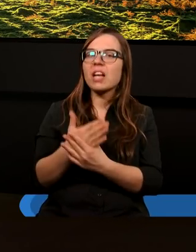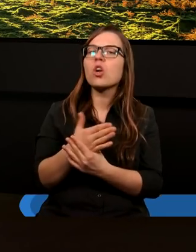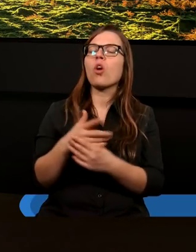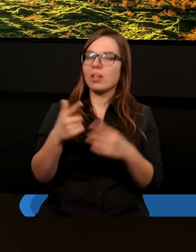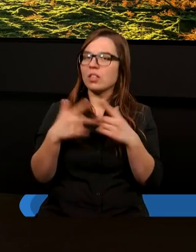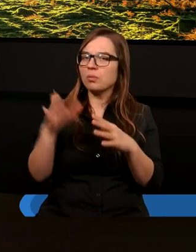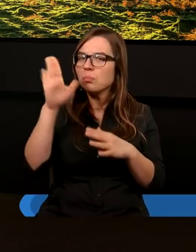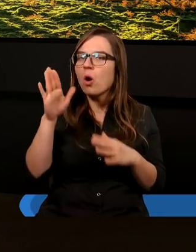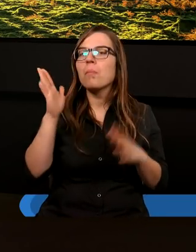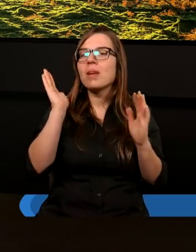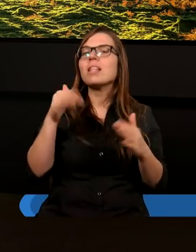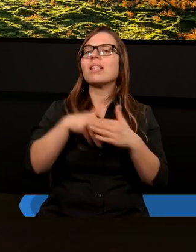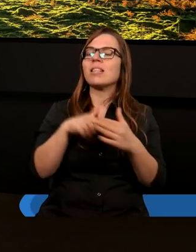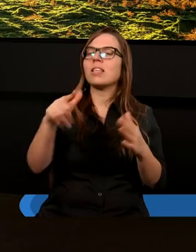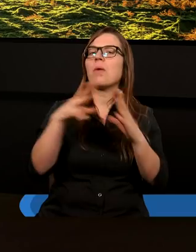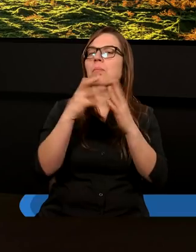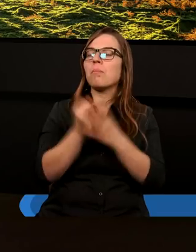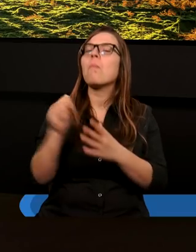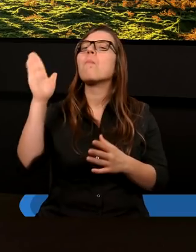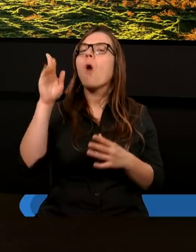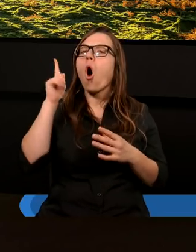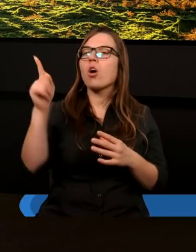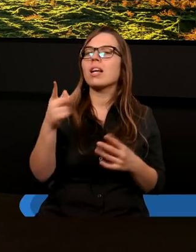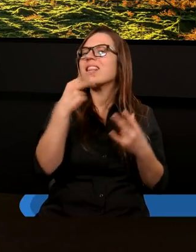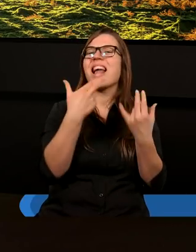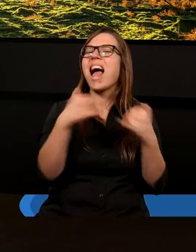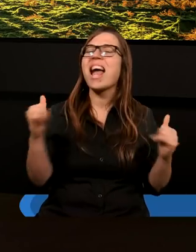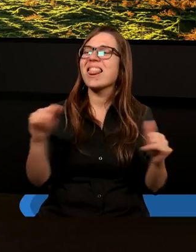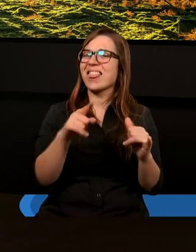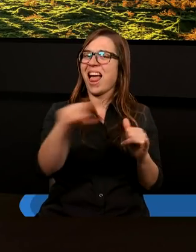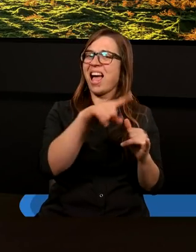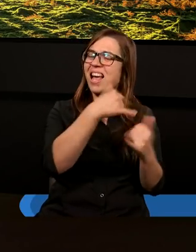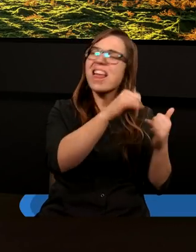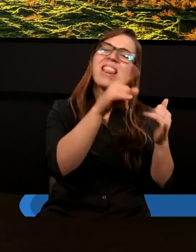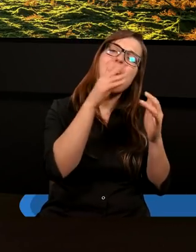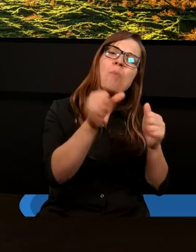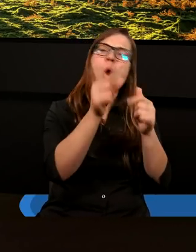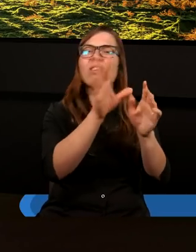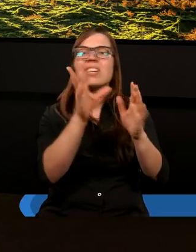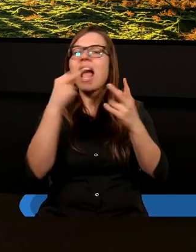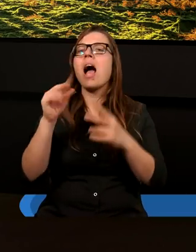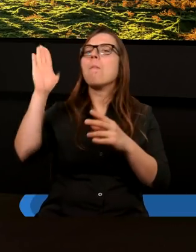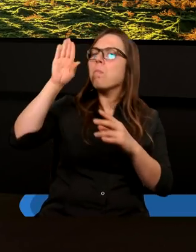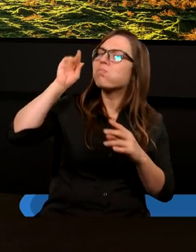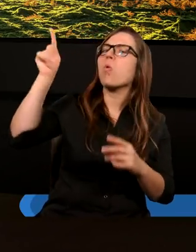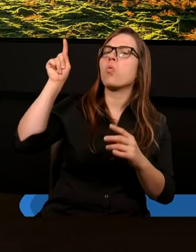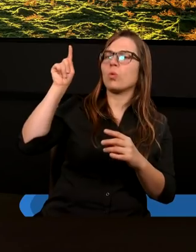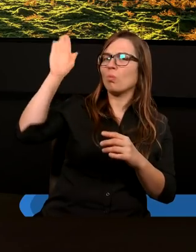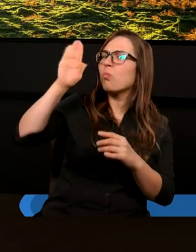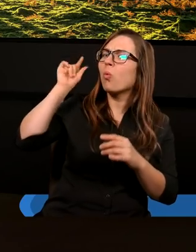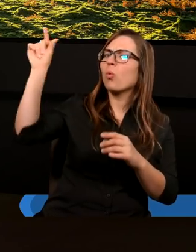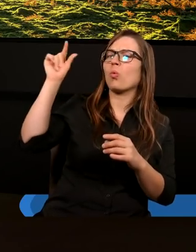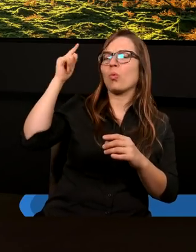Kościół Boży będzie zachowywał te przykazania Boże, nie inne. Boże przykazania. Zresztą tu można by długo